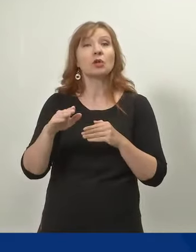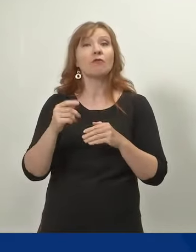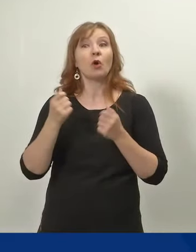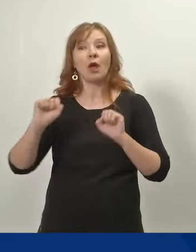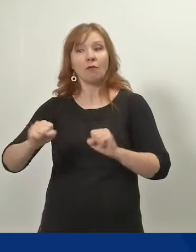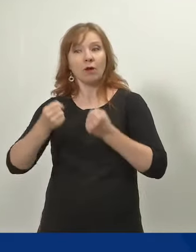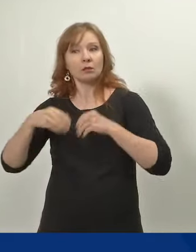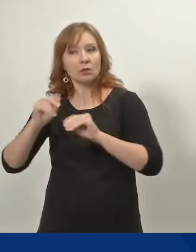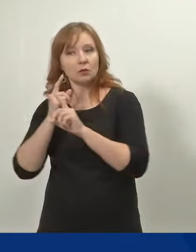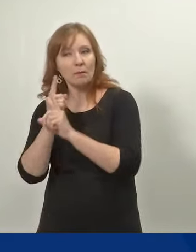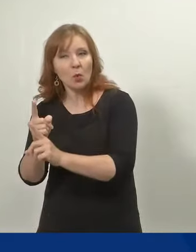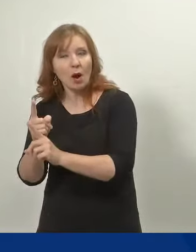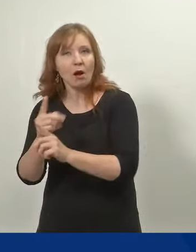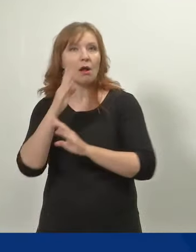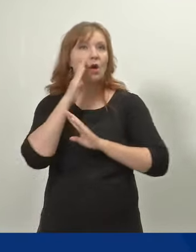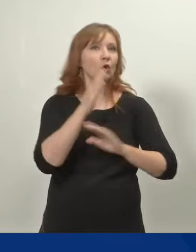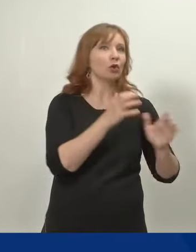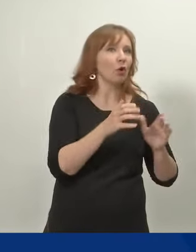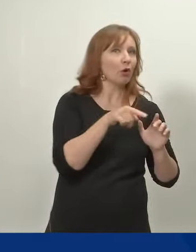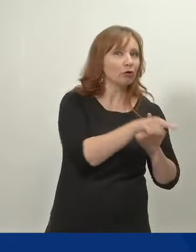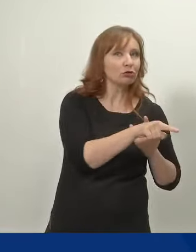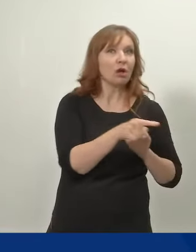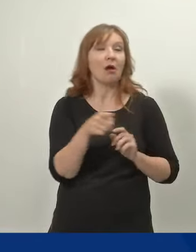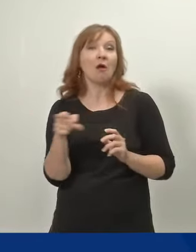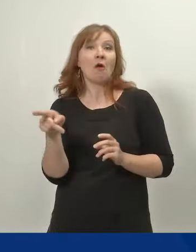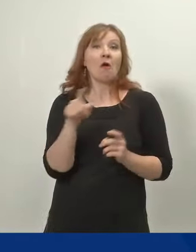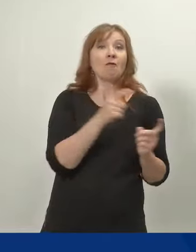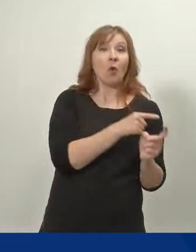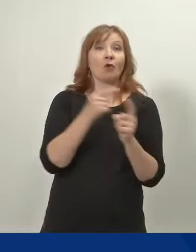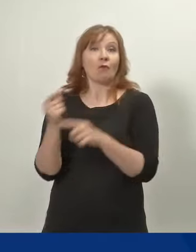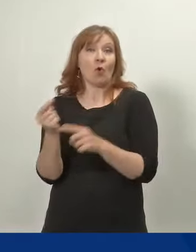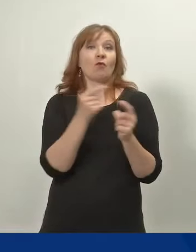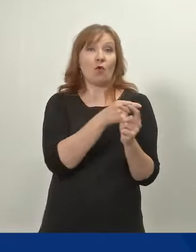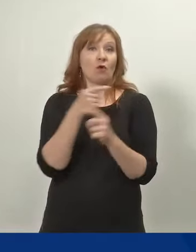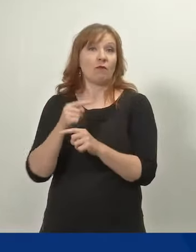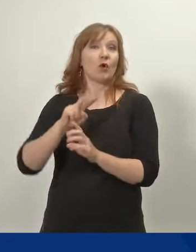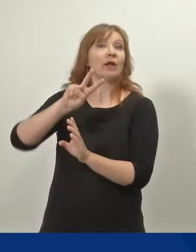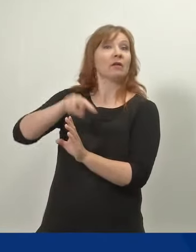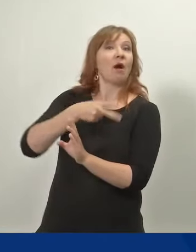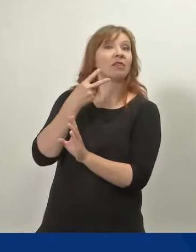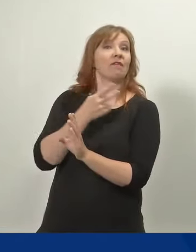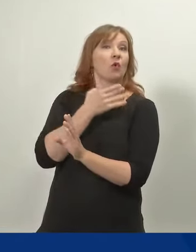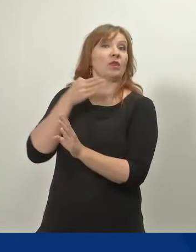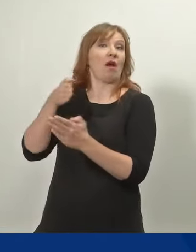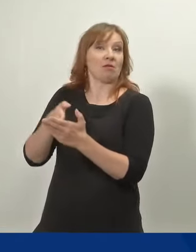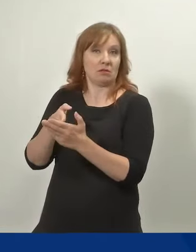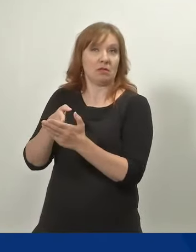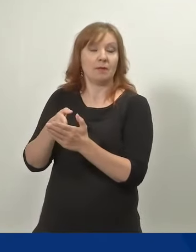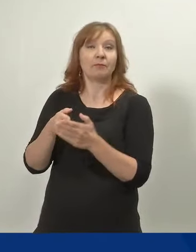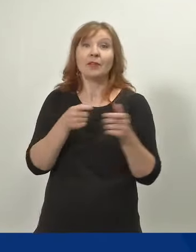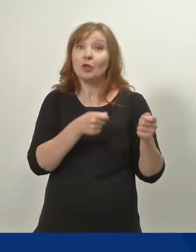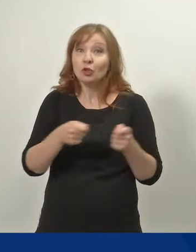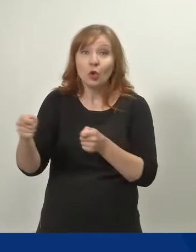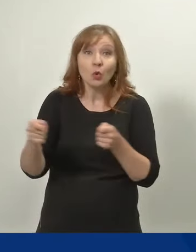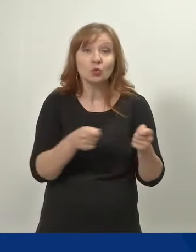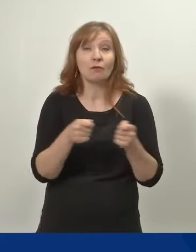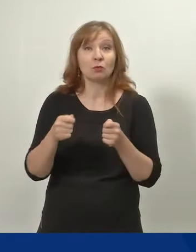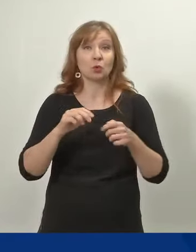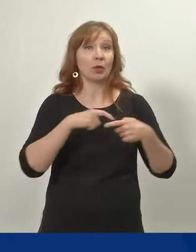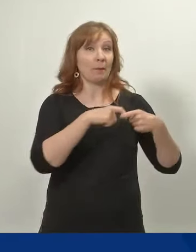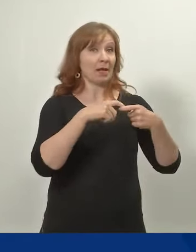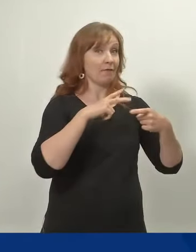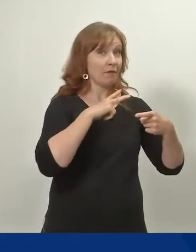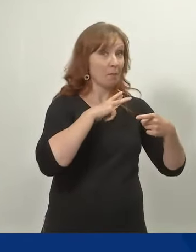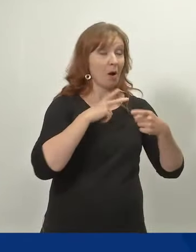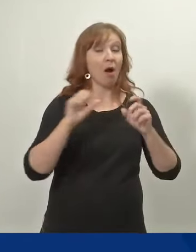varhaiskasvatuksessa ja välillä kotona perhevapaiden turvin lapsen kahteen ikävuoteen asti. Eli joustavuus perhevapaiden käytön